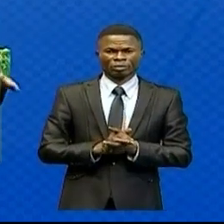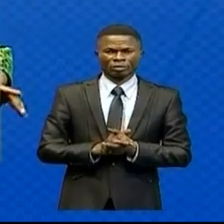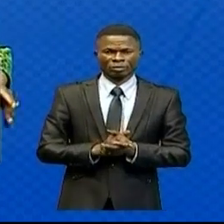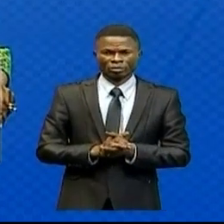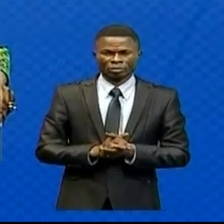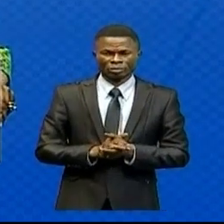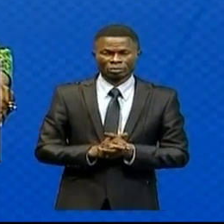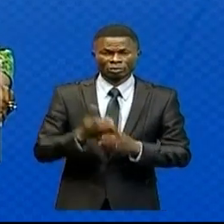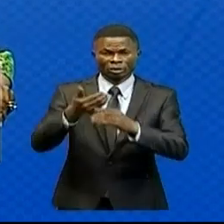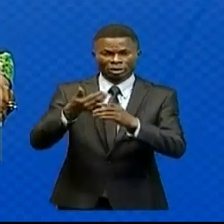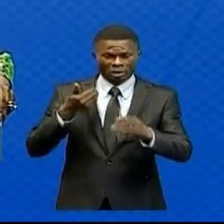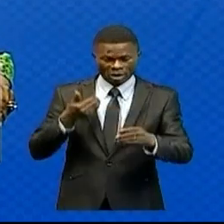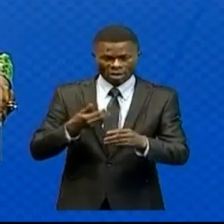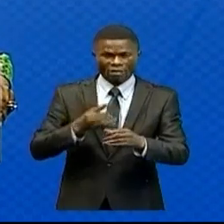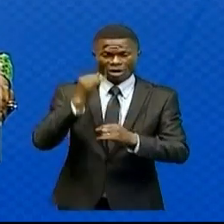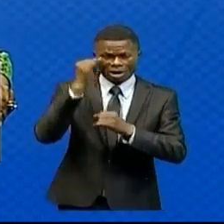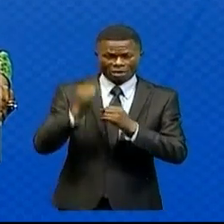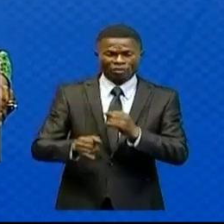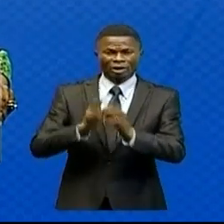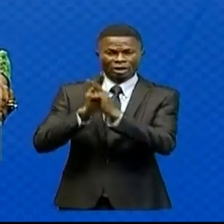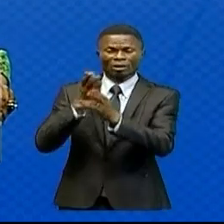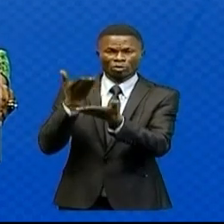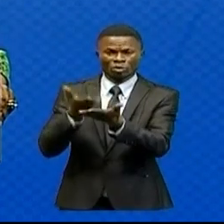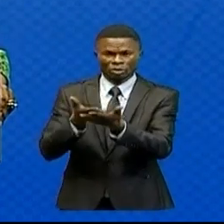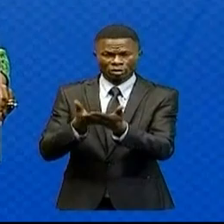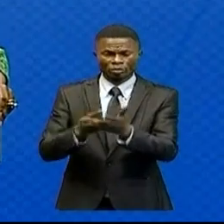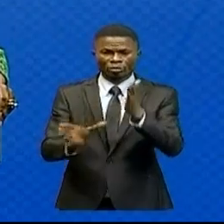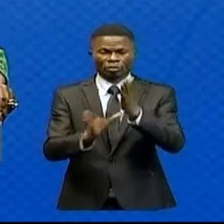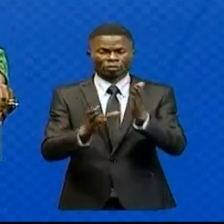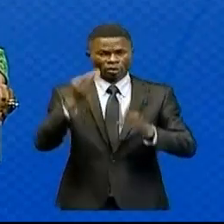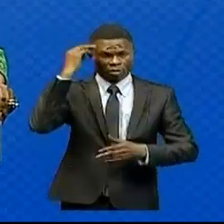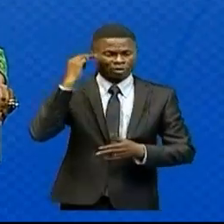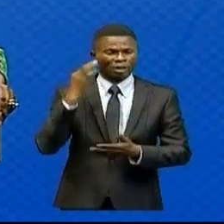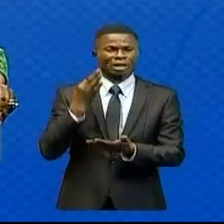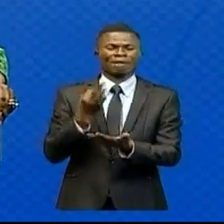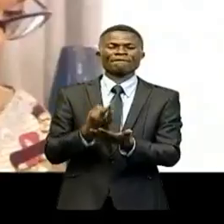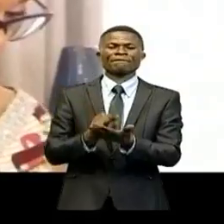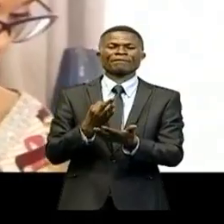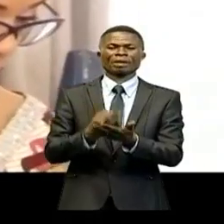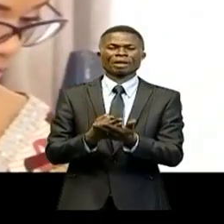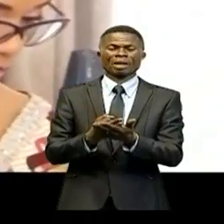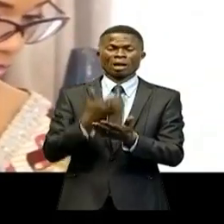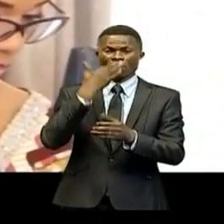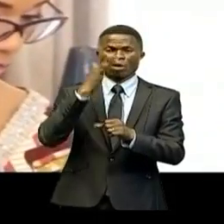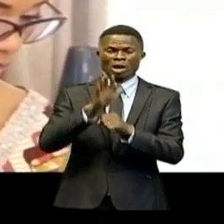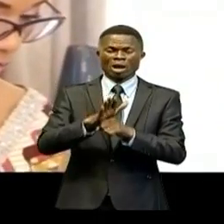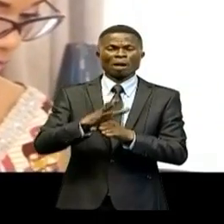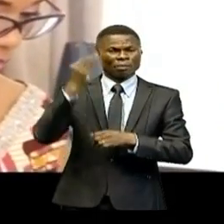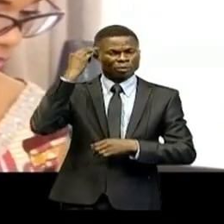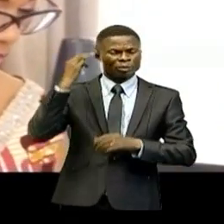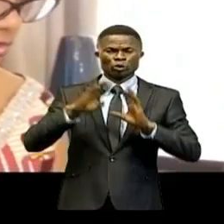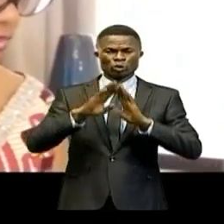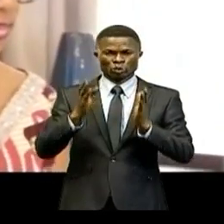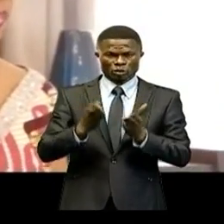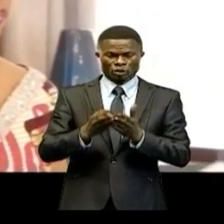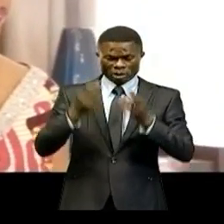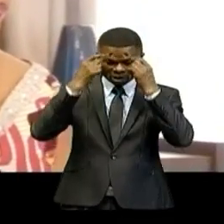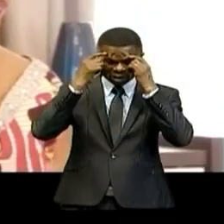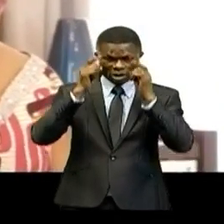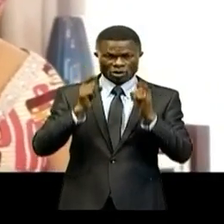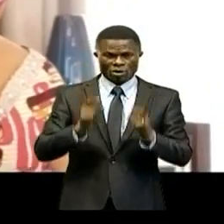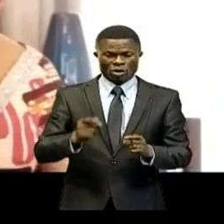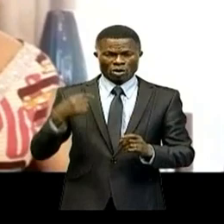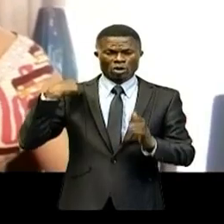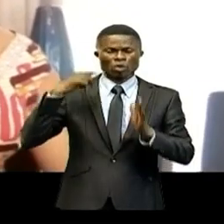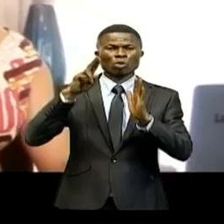Avant de clore son propos, la vice-ministre des Finances a rassuré le Conseil de la détermination du